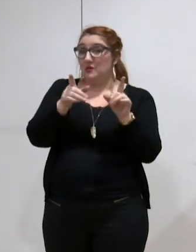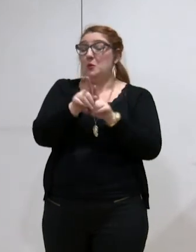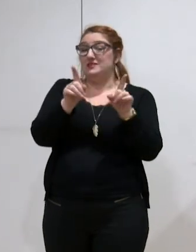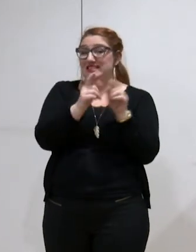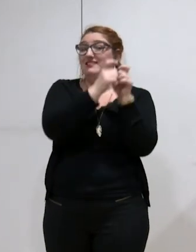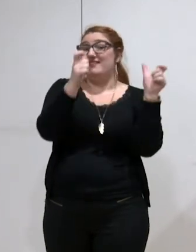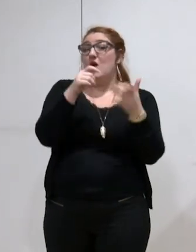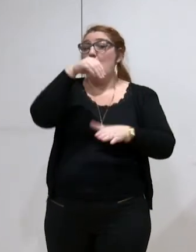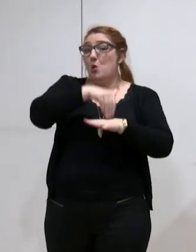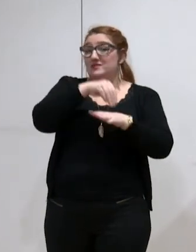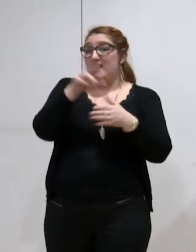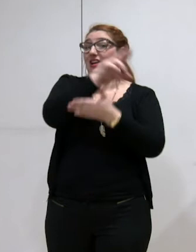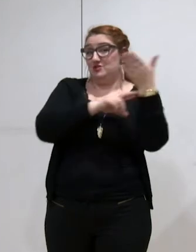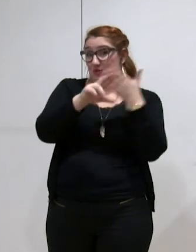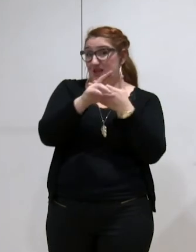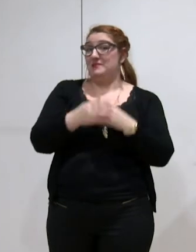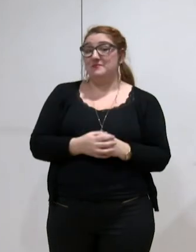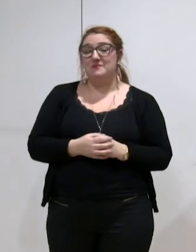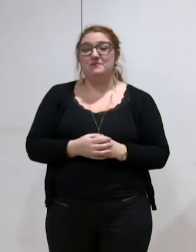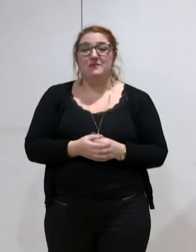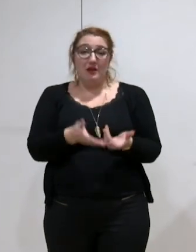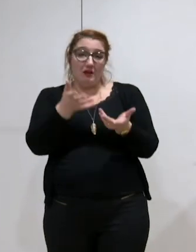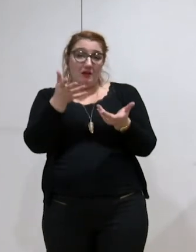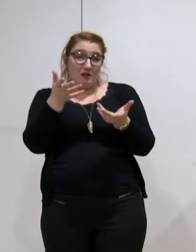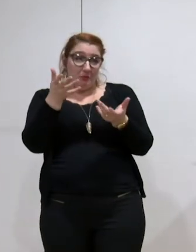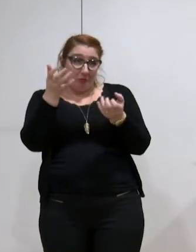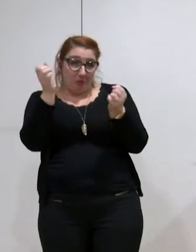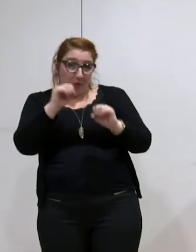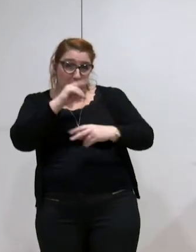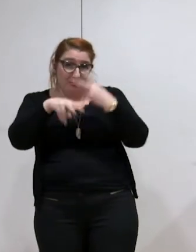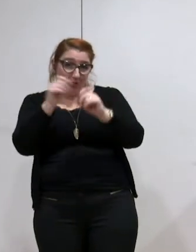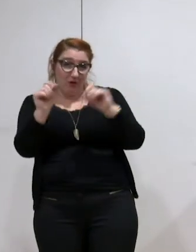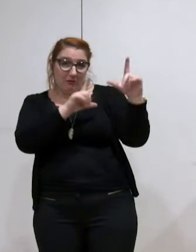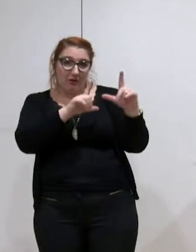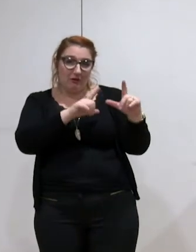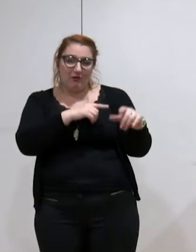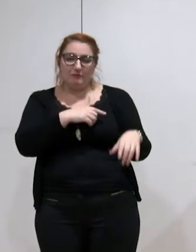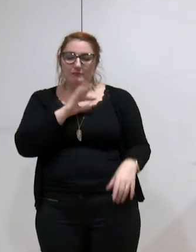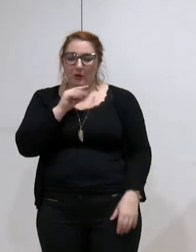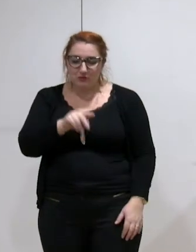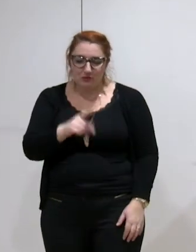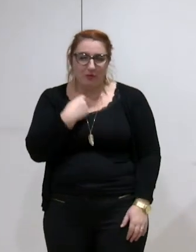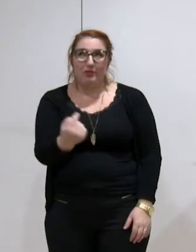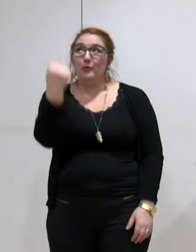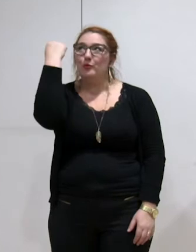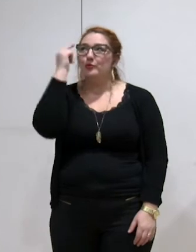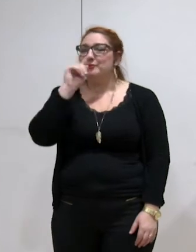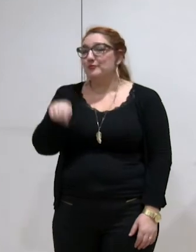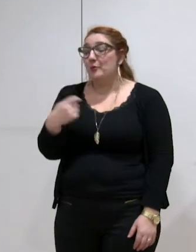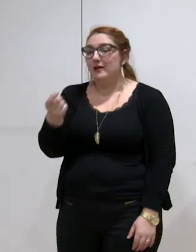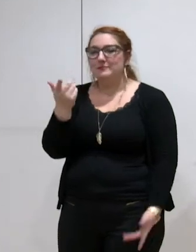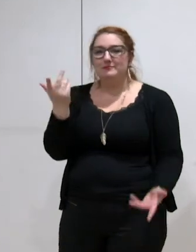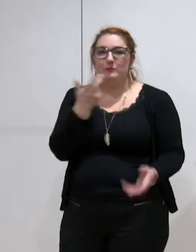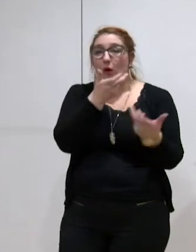Si on peut peut-être lancer le diaporama, il est là, ah oui, parce qu'il est dans mon dos, fait, donc c'est normal. Je n'ai pas